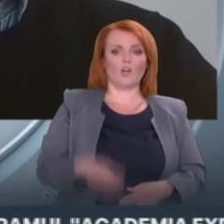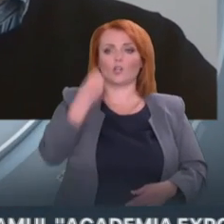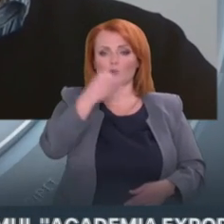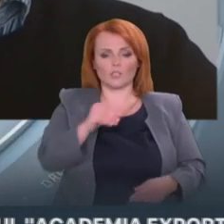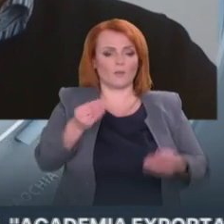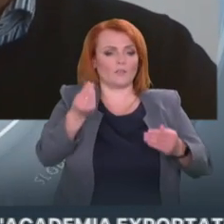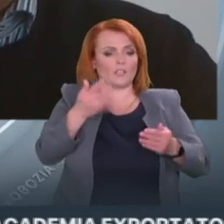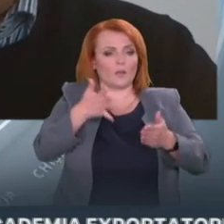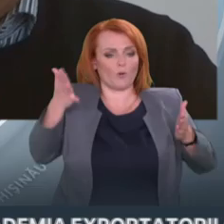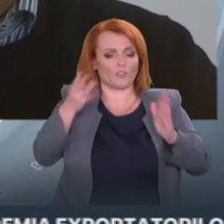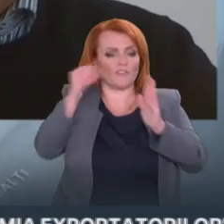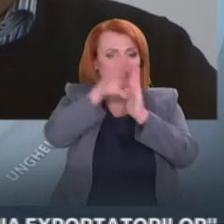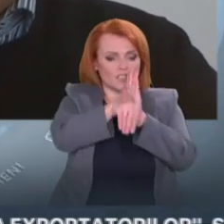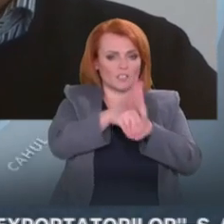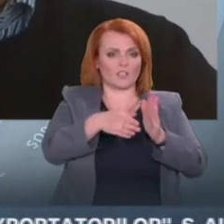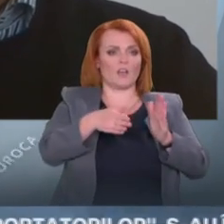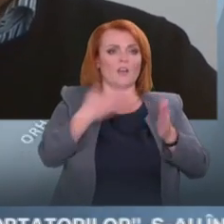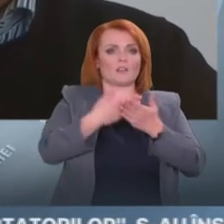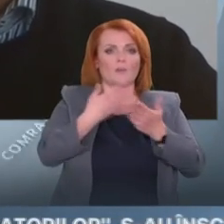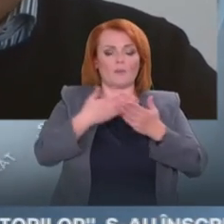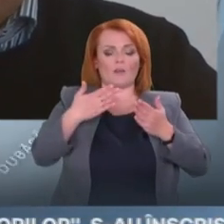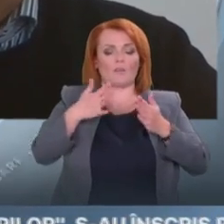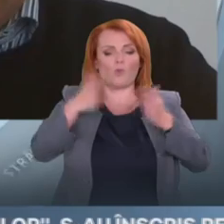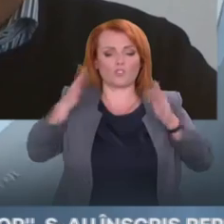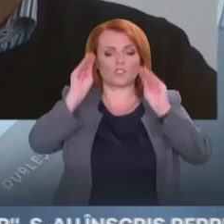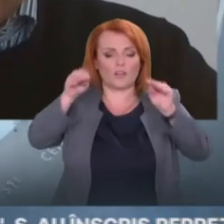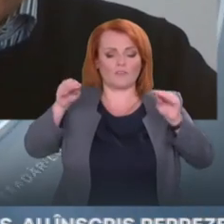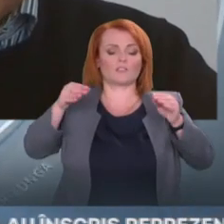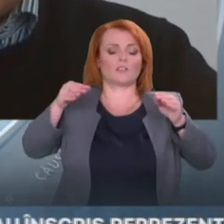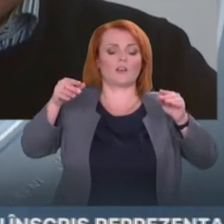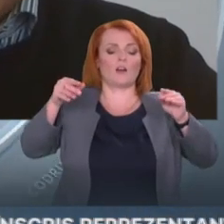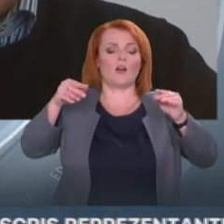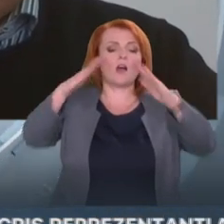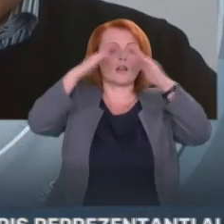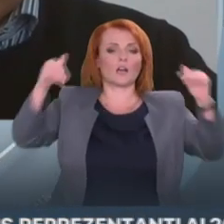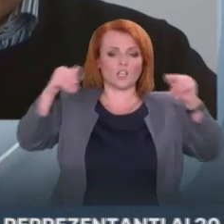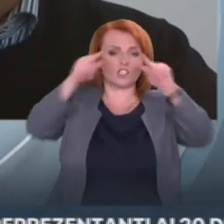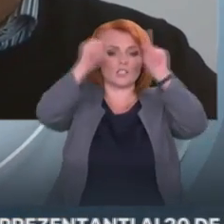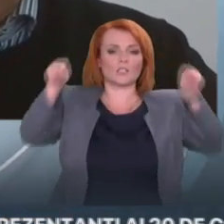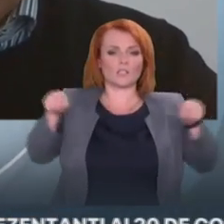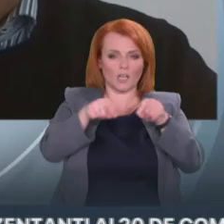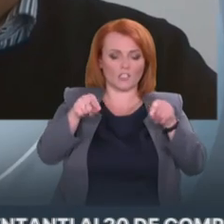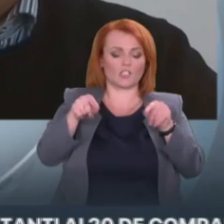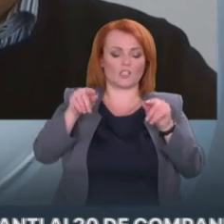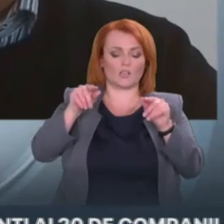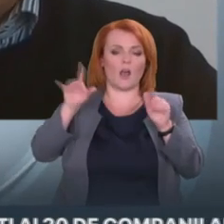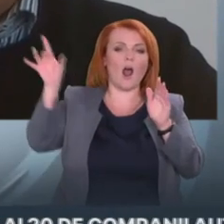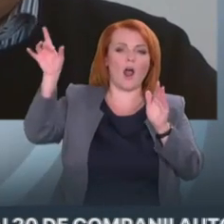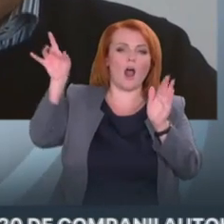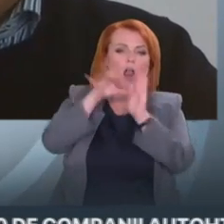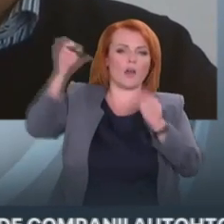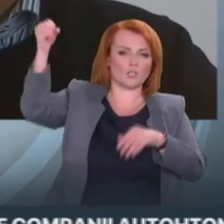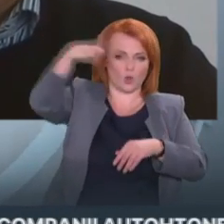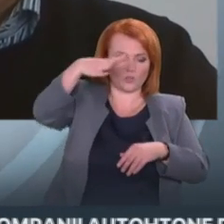zicem așa, pompe de căldură care pot să substituie consumul de gaze naturale. Aceste tehnologiei sunt foarte costestitoare. Guvernul a avut